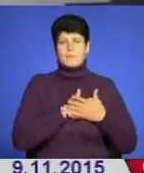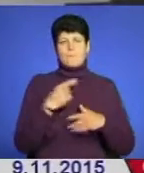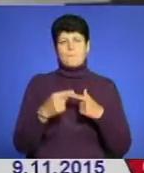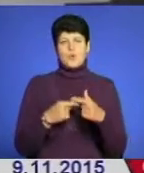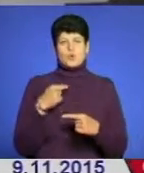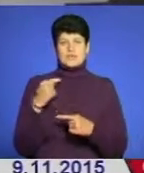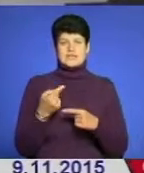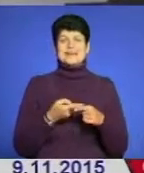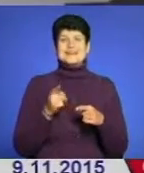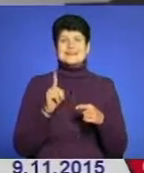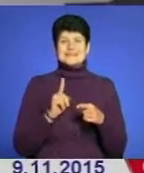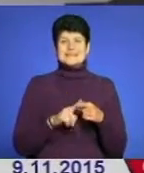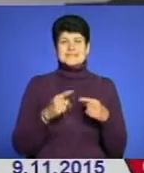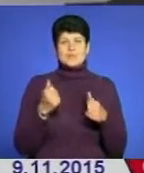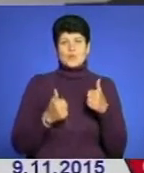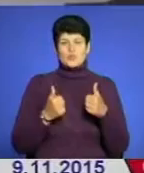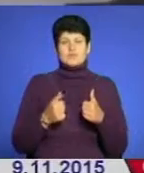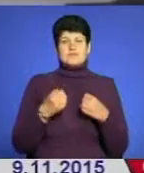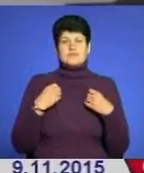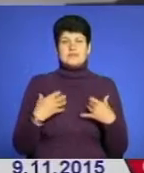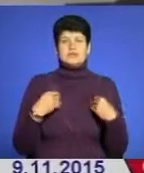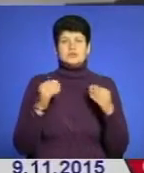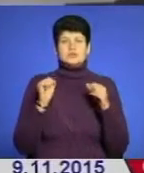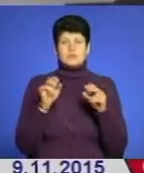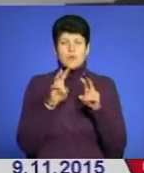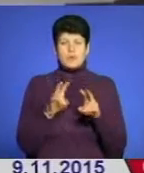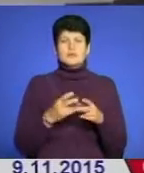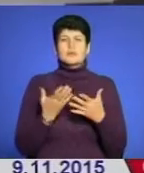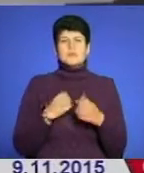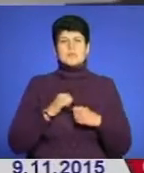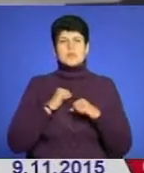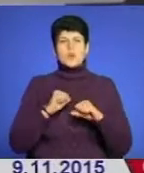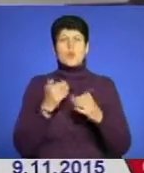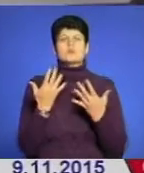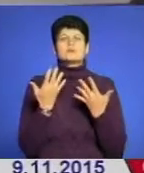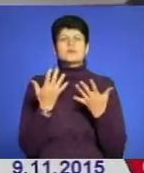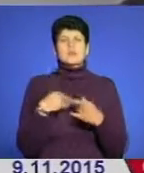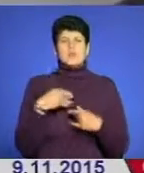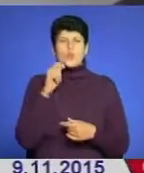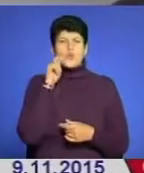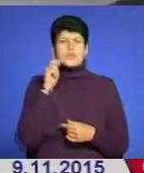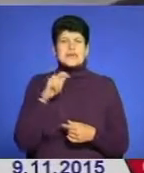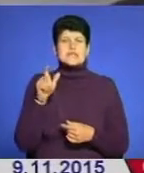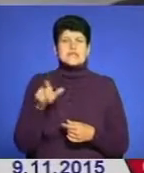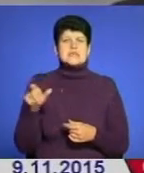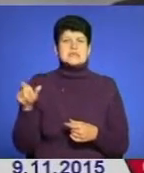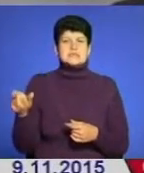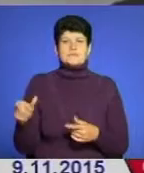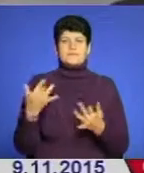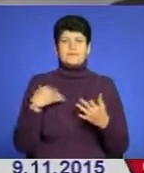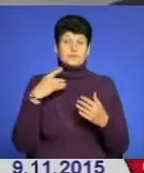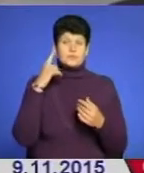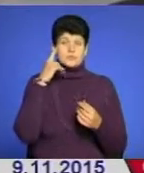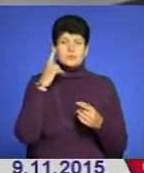дають нам можливість знову себе проаналізувати, наскільки ми є патріоти, наскільки ми є українці. Тому що ми, на жаль, констатуємо, що дуже